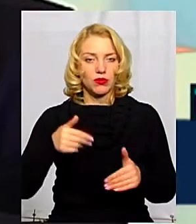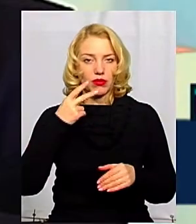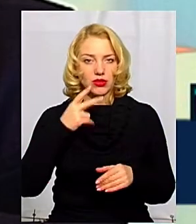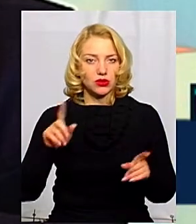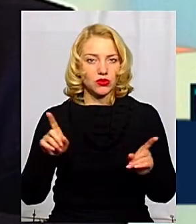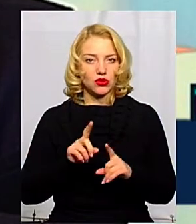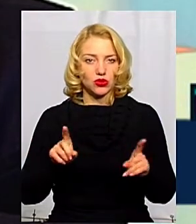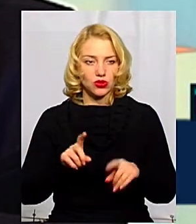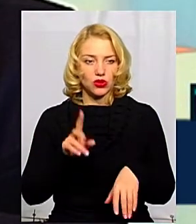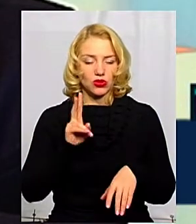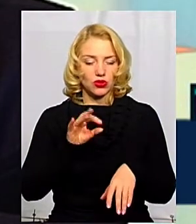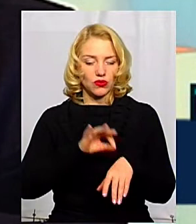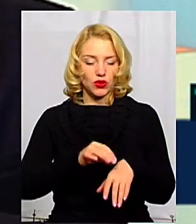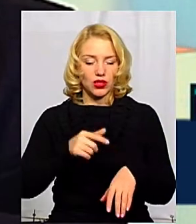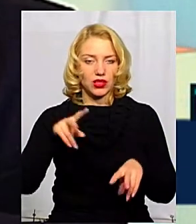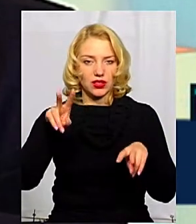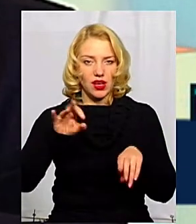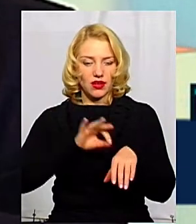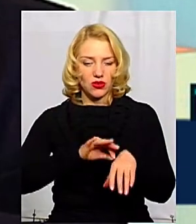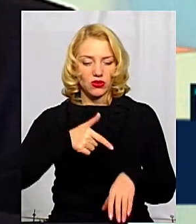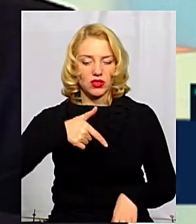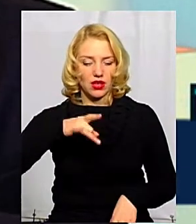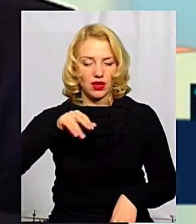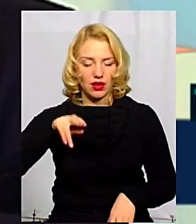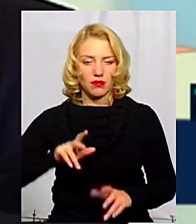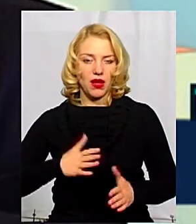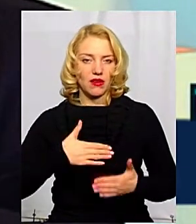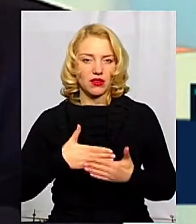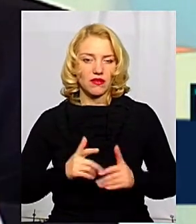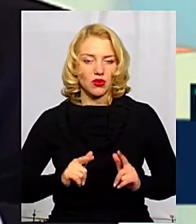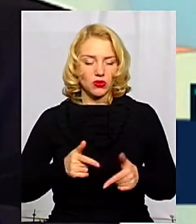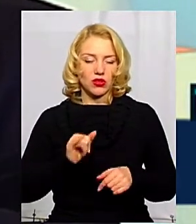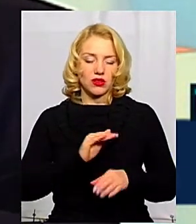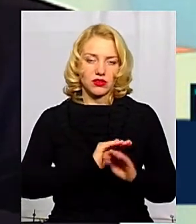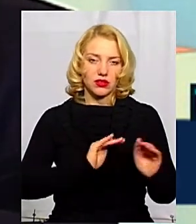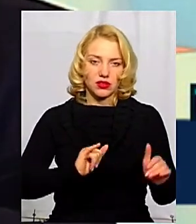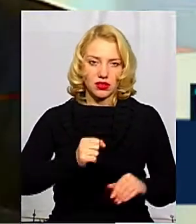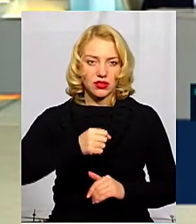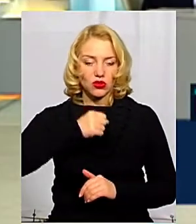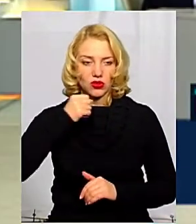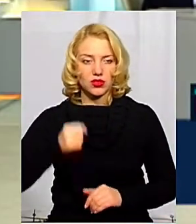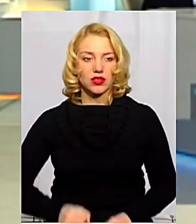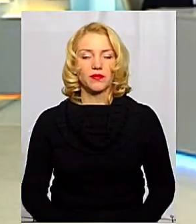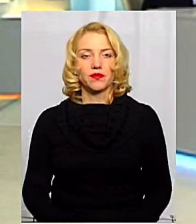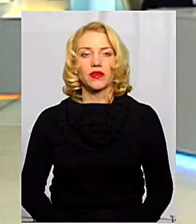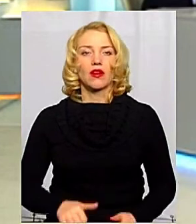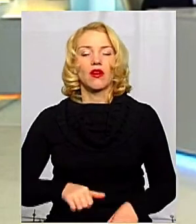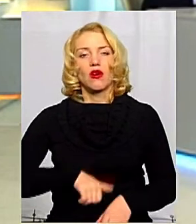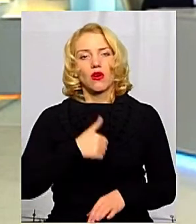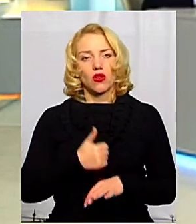хворі з діагнозом грип активно поступають, як і діти, так і дорослі. Головна лікарка